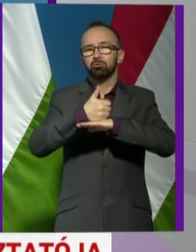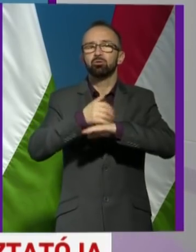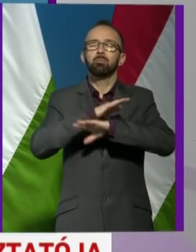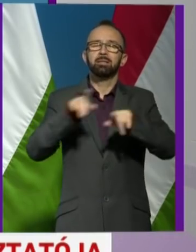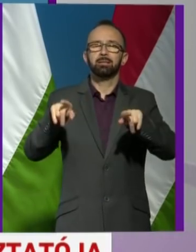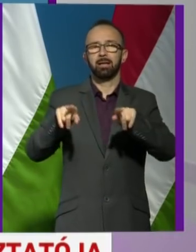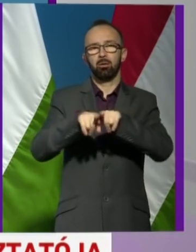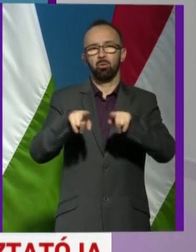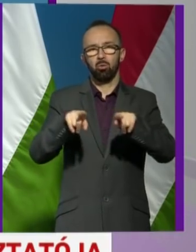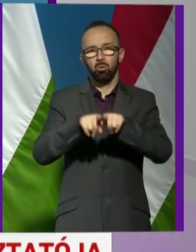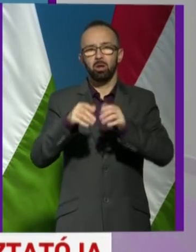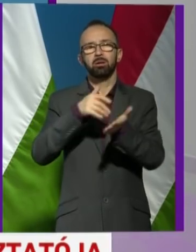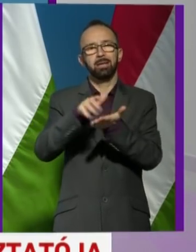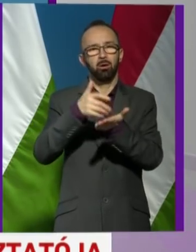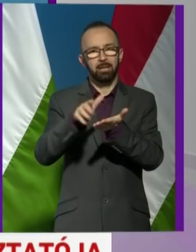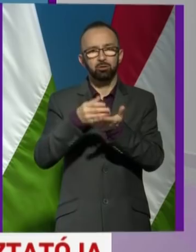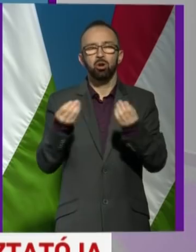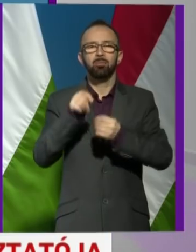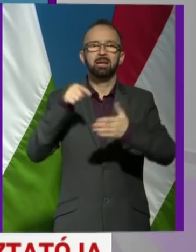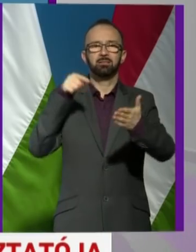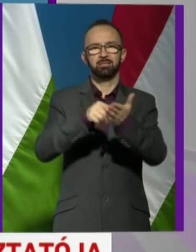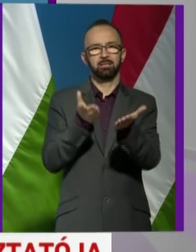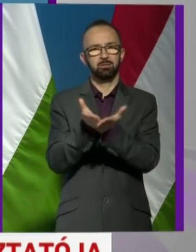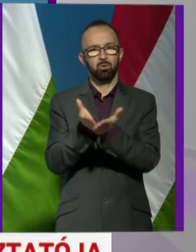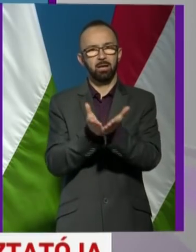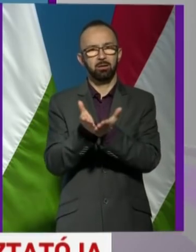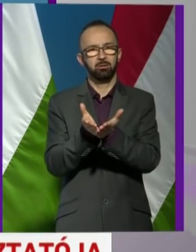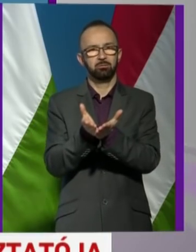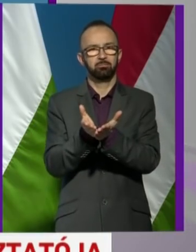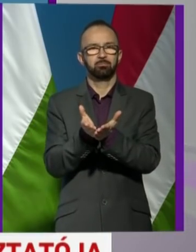olyan kiadás, ami ezt a célt szolgálja,